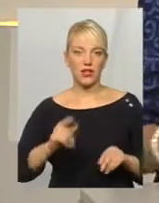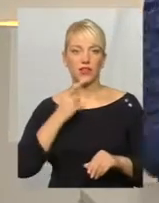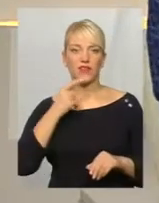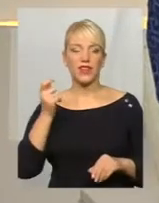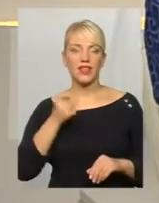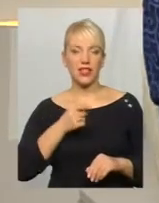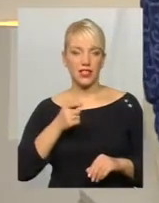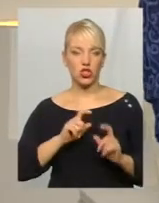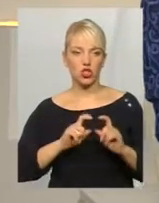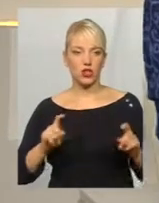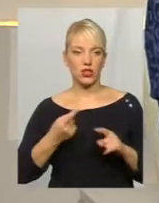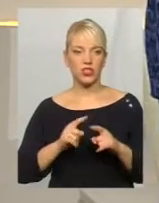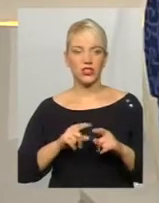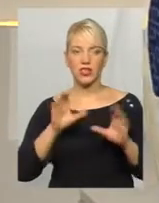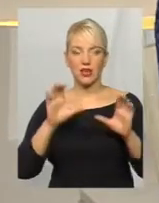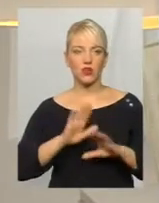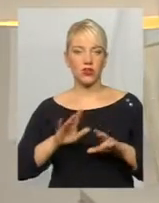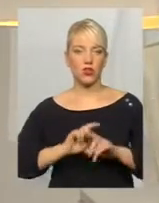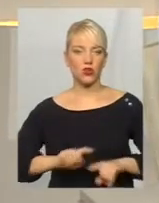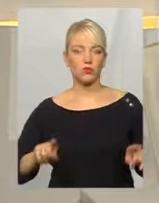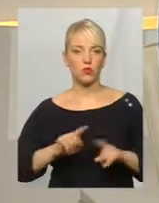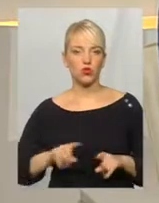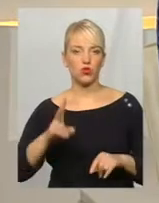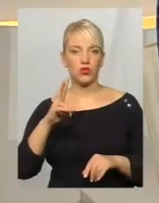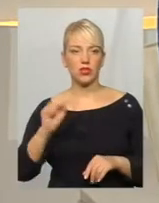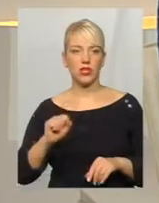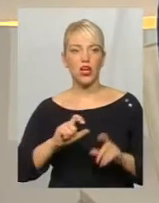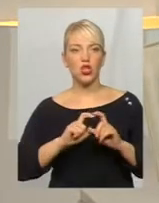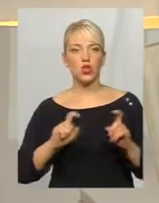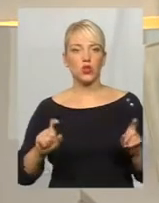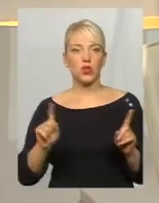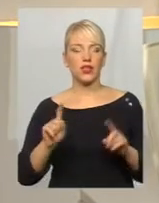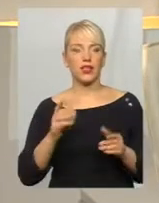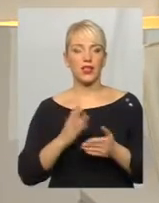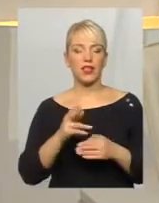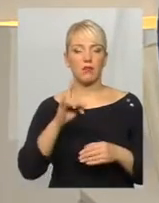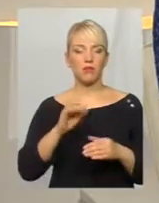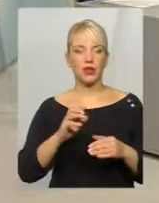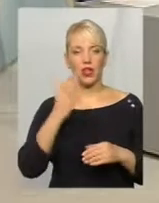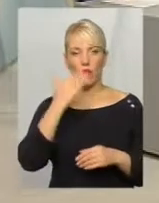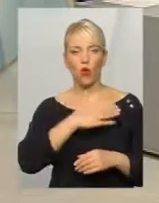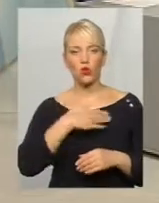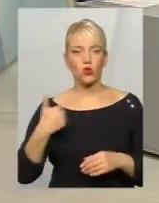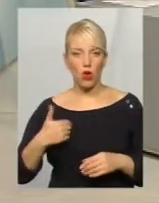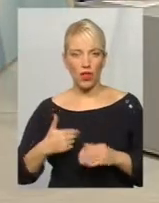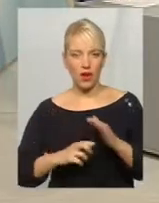школах? Чи цей закон абсолютно не розповсюджується на школи, які є при костілах,